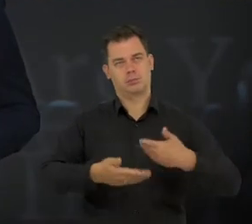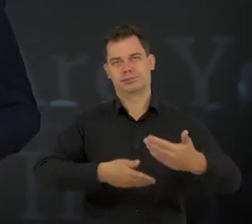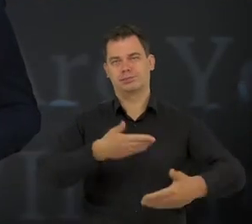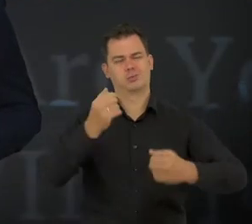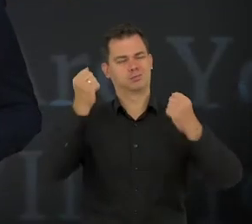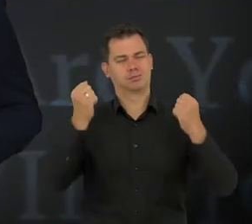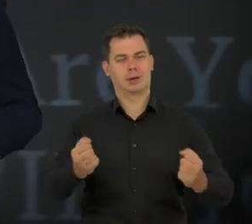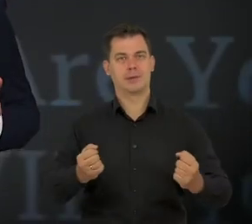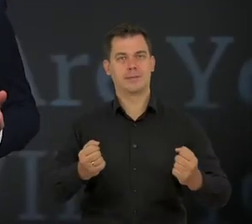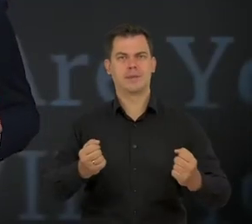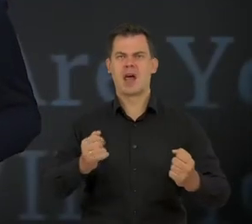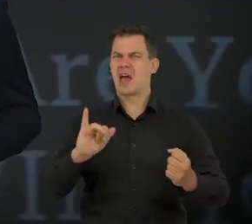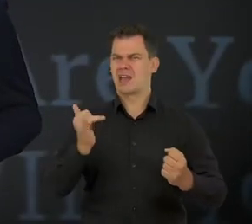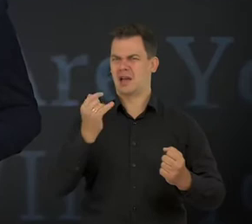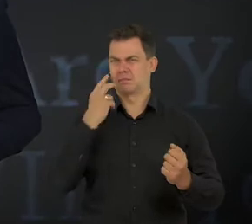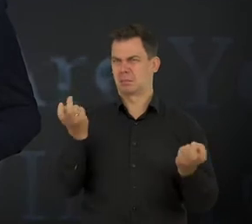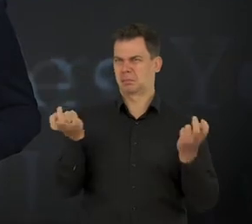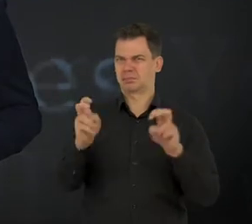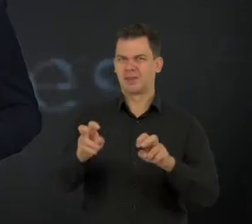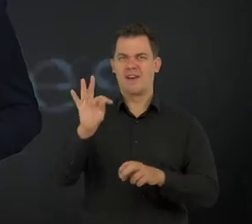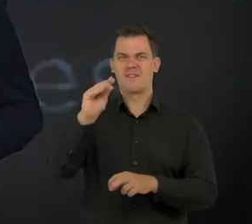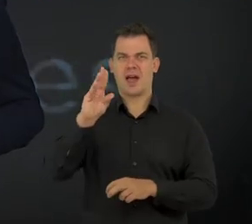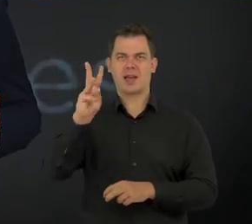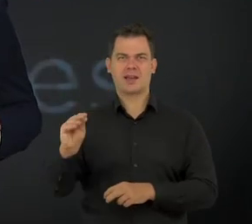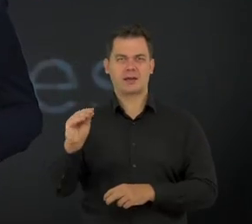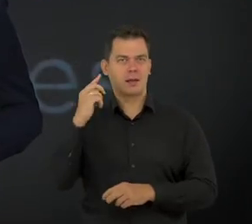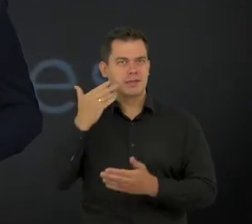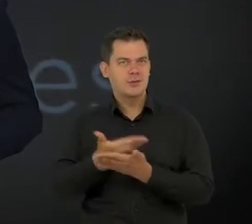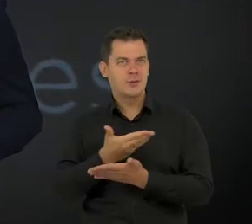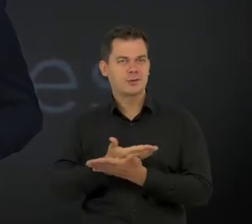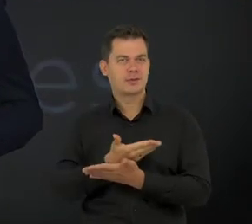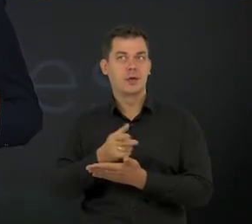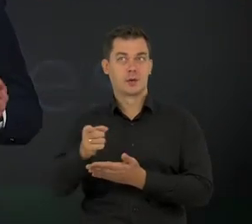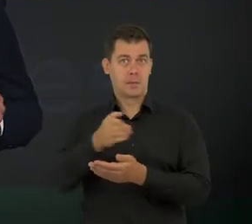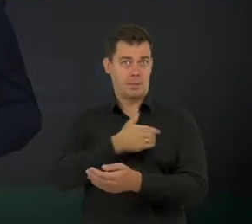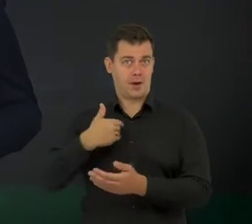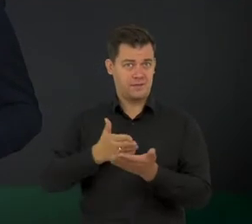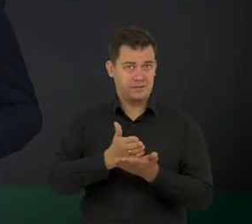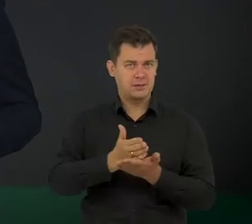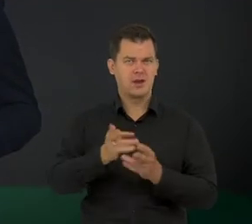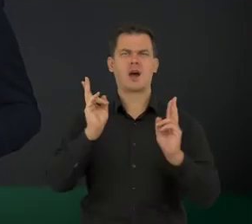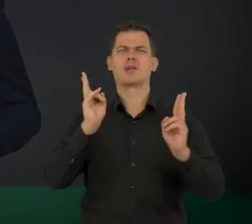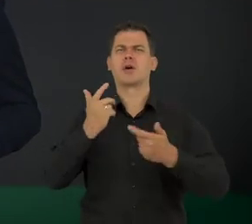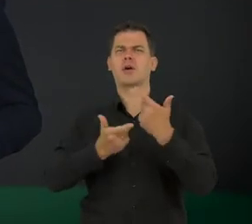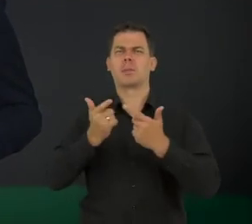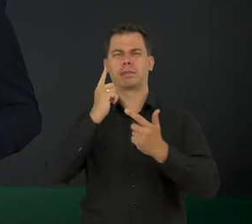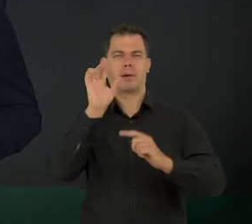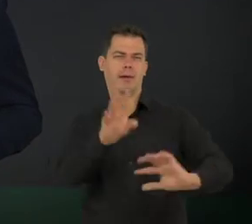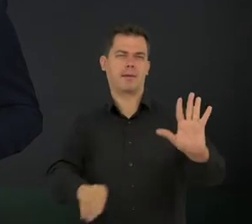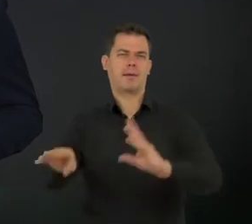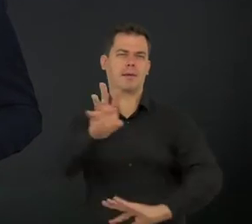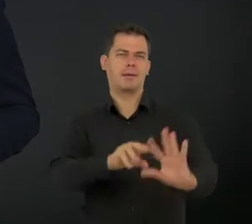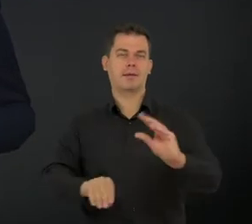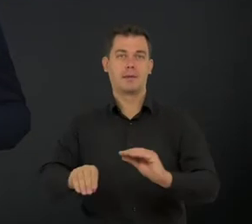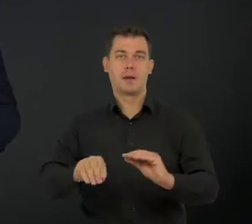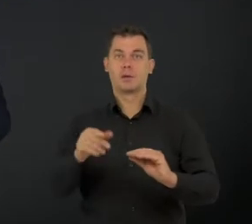utrudniona. Jak powstają pandemiczne fake newsy? W jakie wierzą Polacy? Kto jest odpowiedzialny za ich rozprzestrzenianie i co